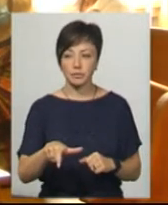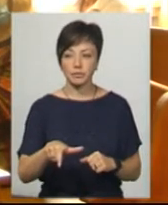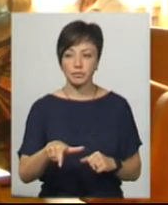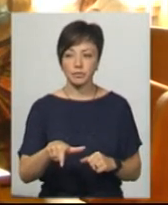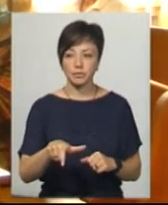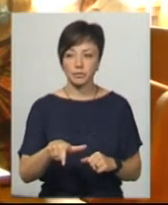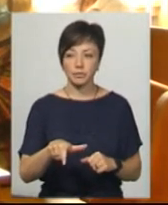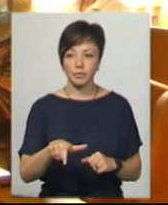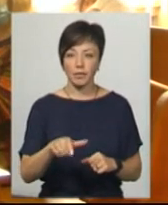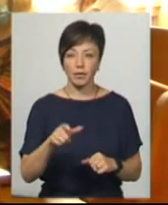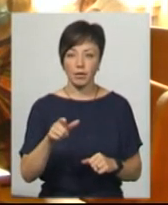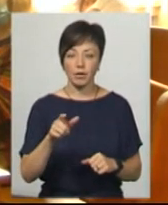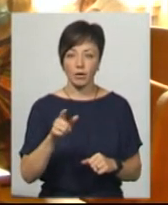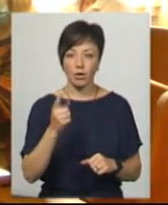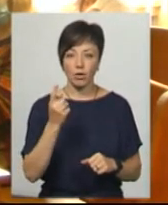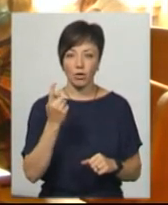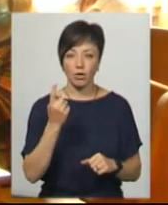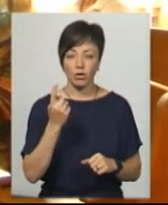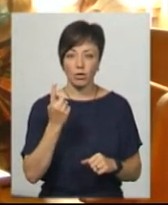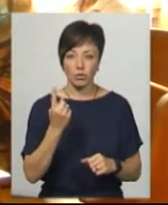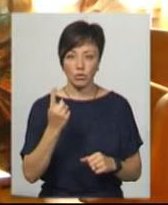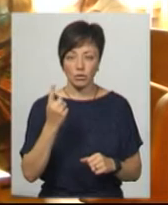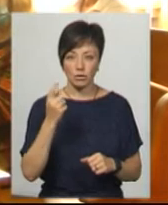Один чоловік лежав на дорозі,